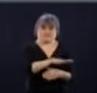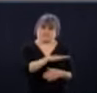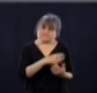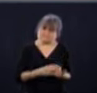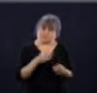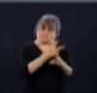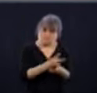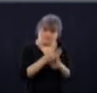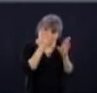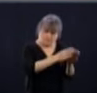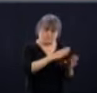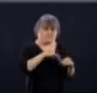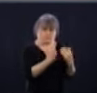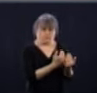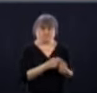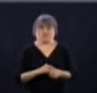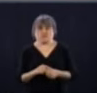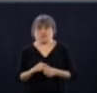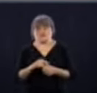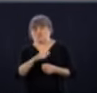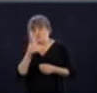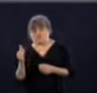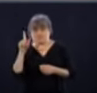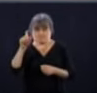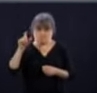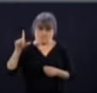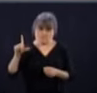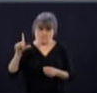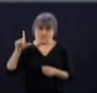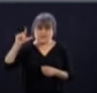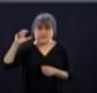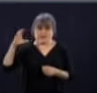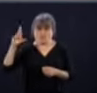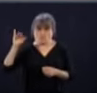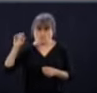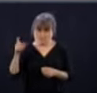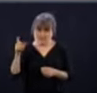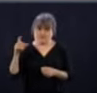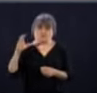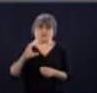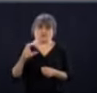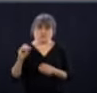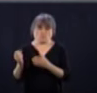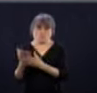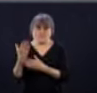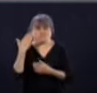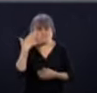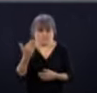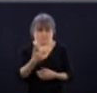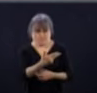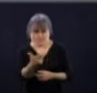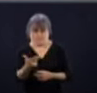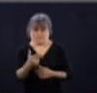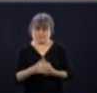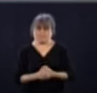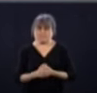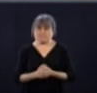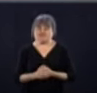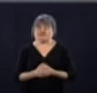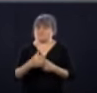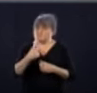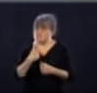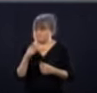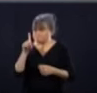-Nouvelles. Bonjour, Mme la vice-première ministre, Mme la ministre, M. Arruda. Je voudrais savoir,